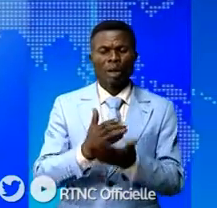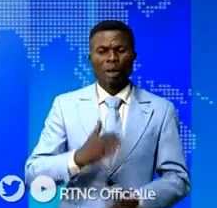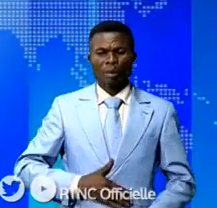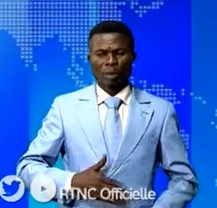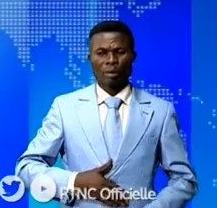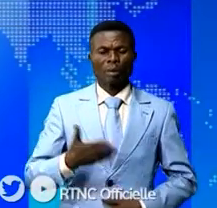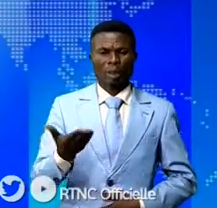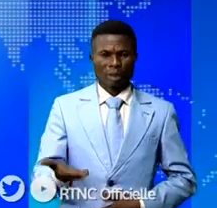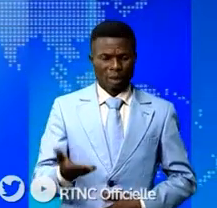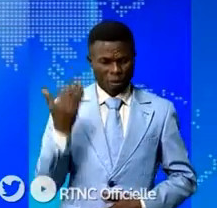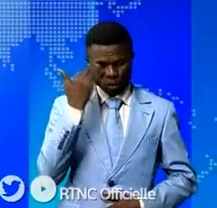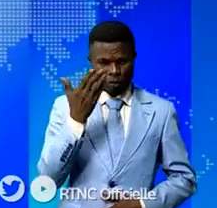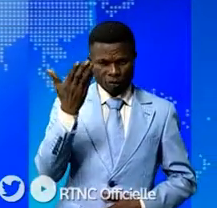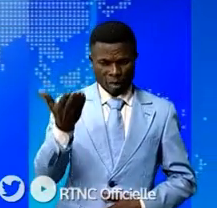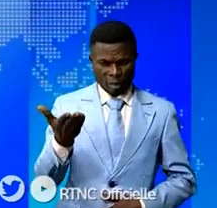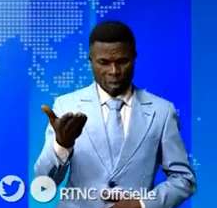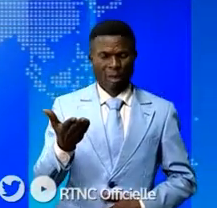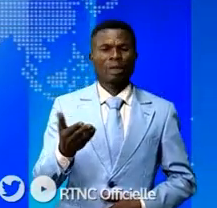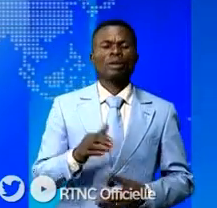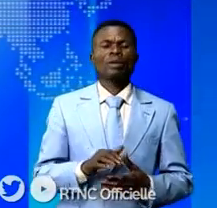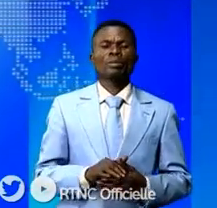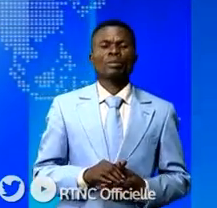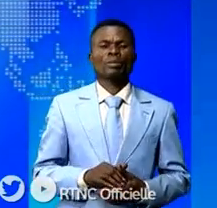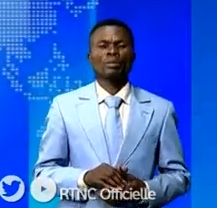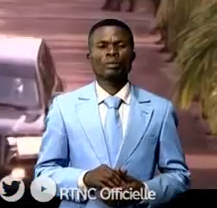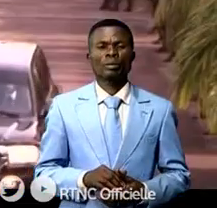de résolver cette crise alimentaire. Pierre Kibambé-Somwe.